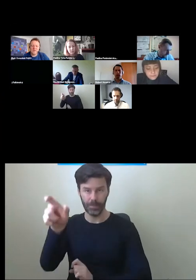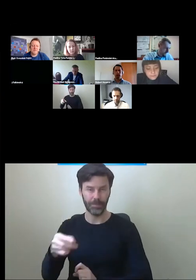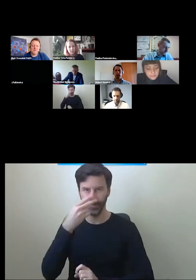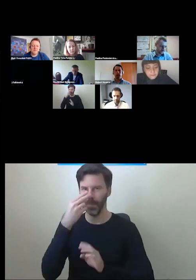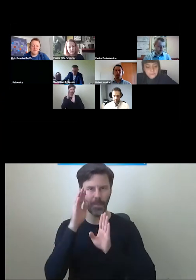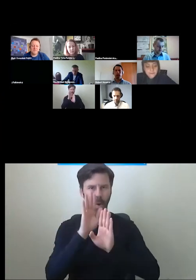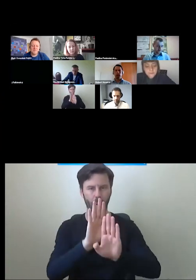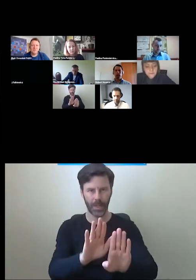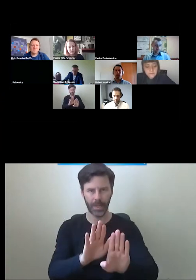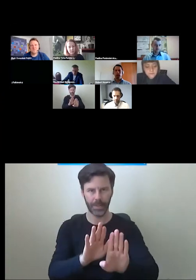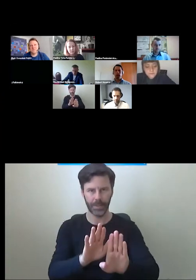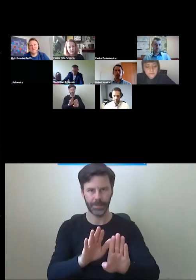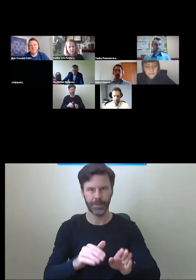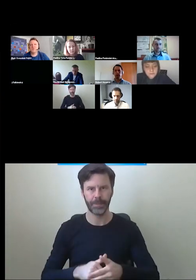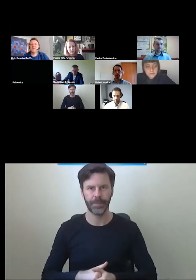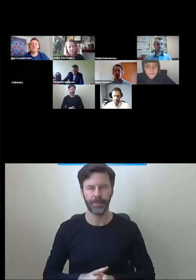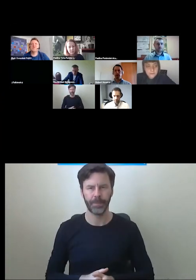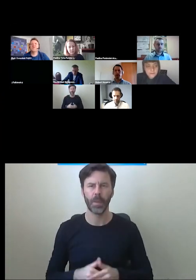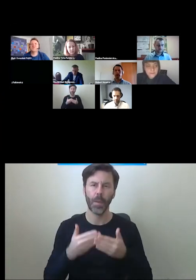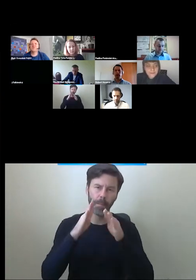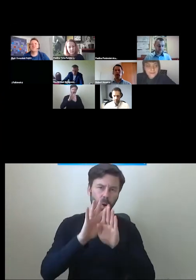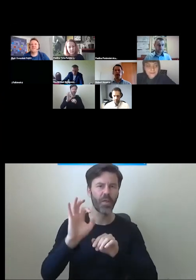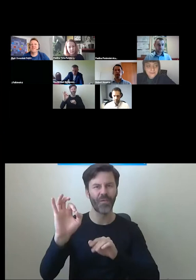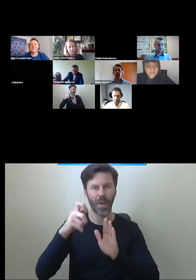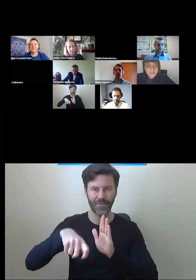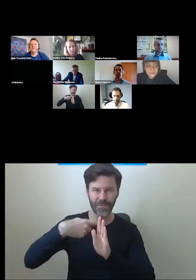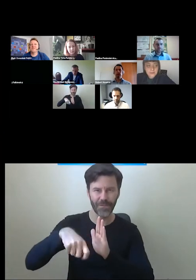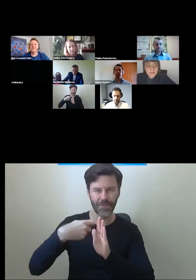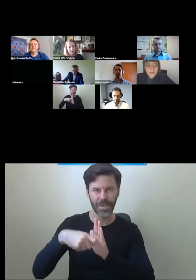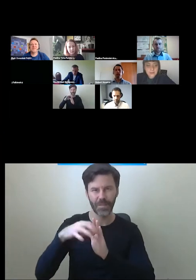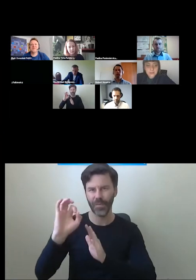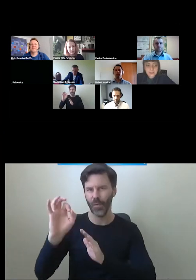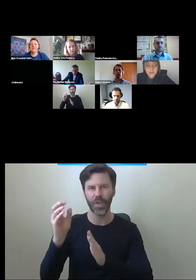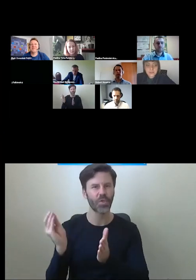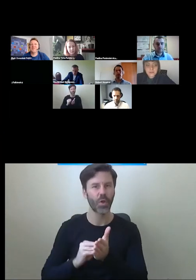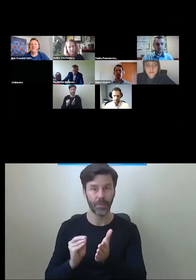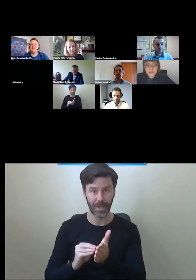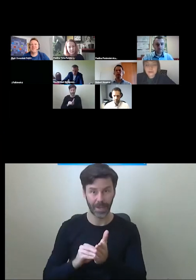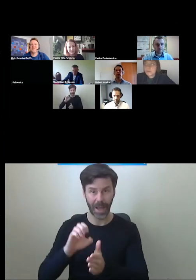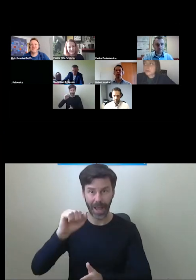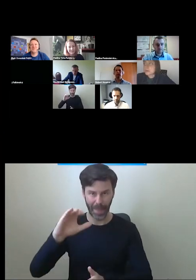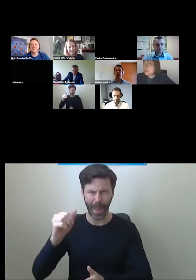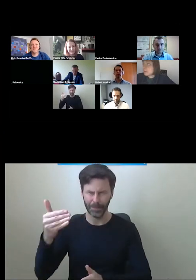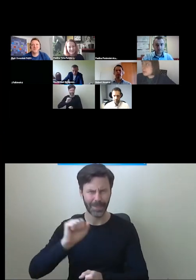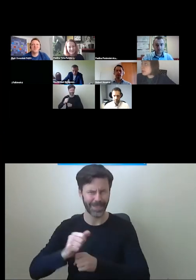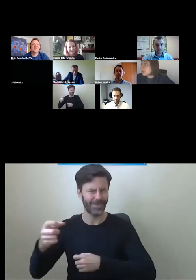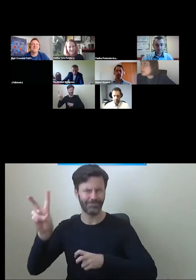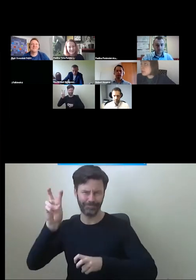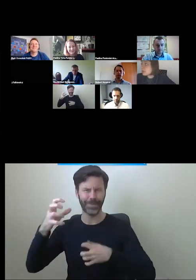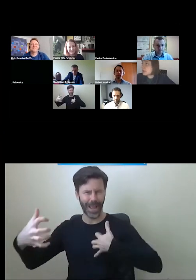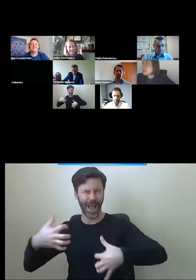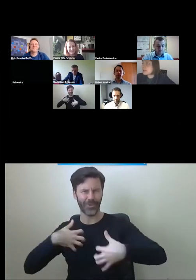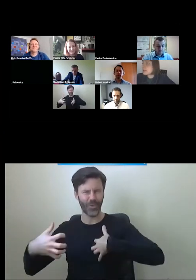trochę swoich filmowych doświadczeń. Adam jest znanym aktorem filmów dostępnościowych